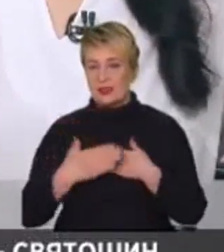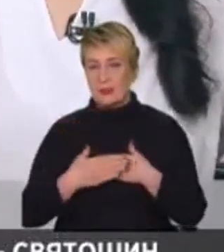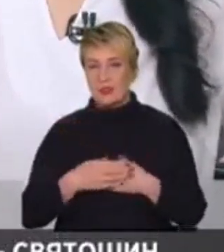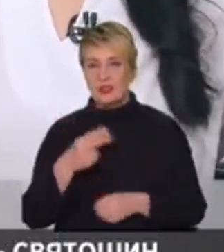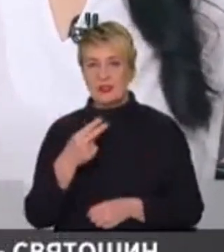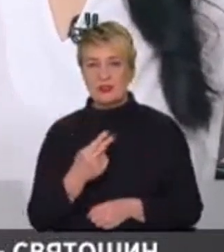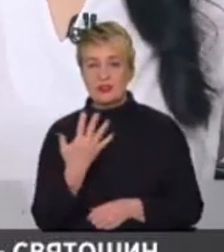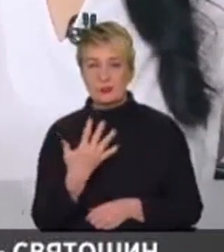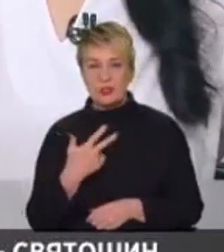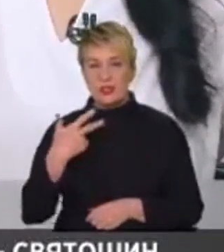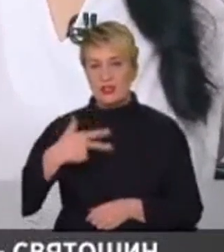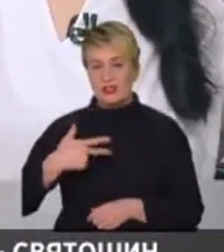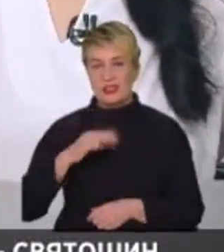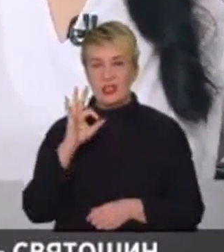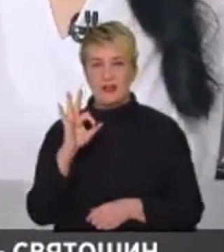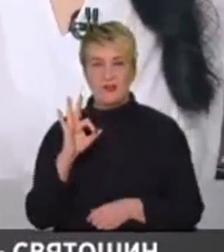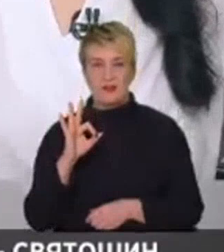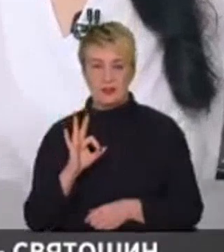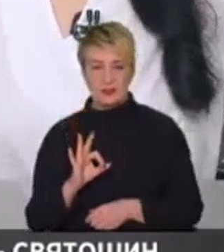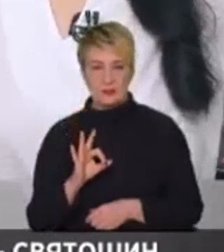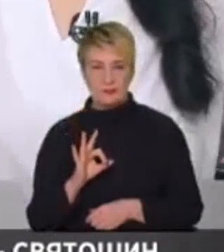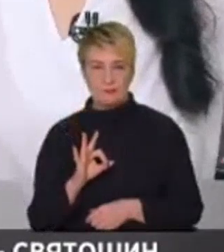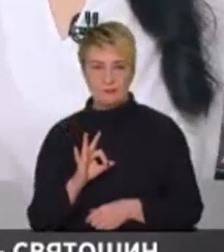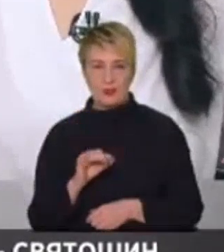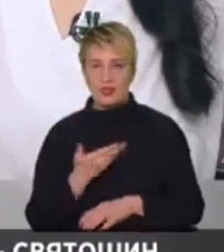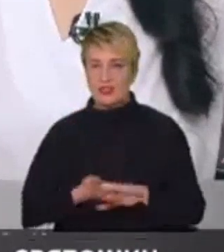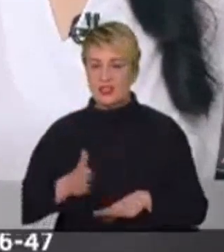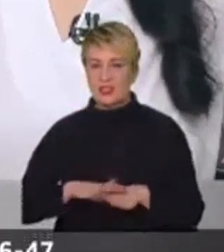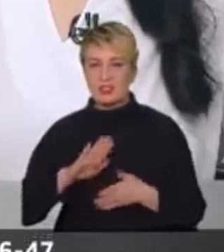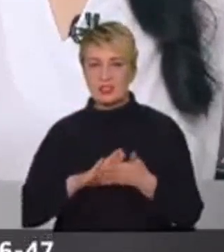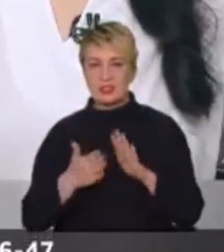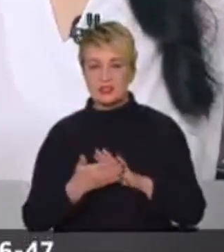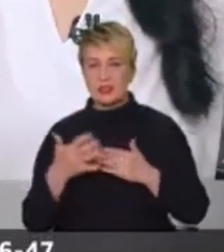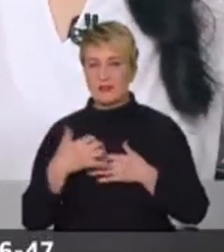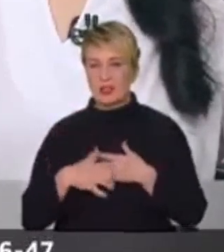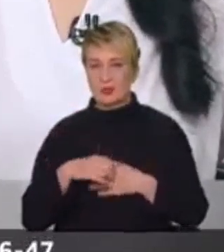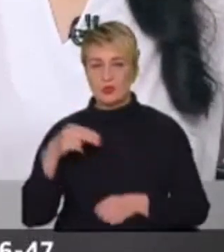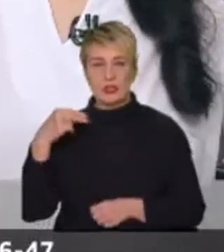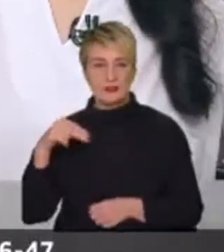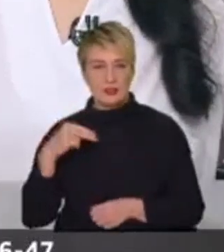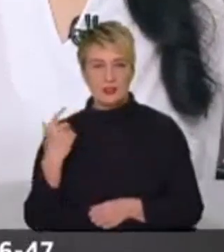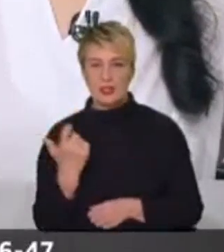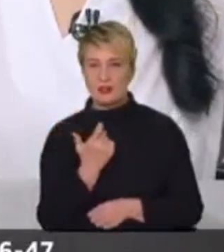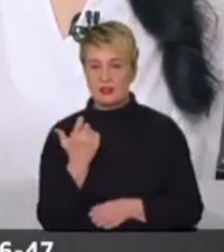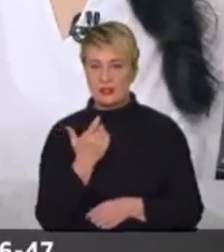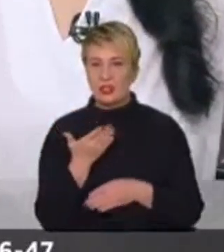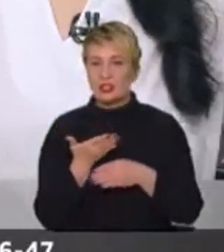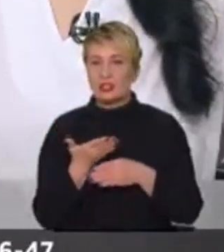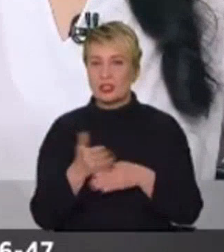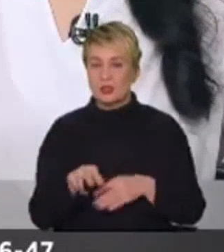-30% угідь. Найскладніша ситуація у Херсонській, Запорізькій, Харківській та частково